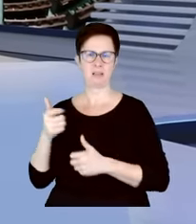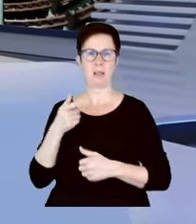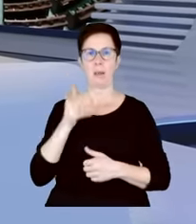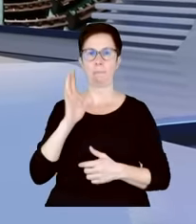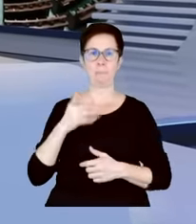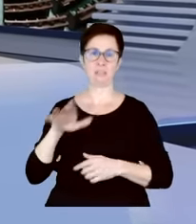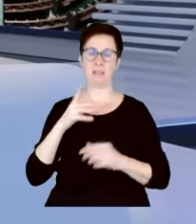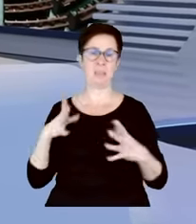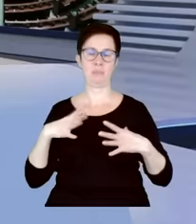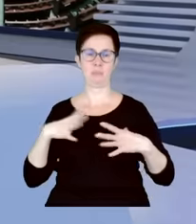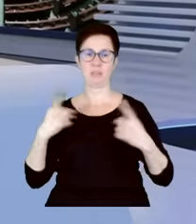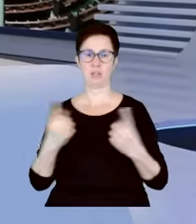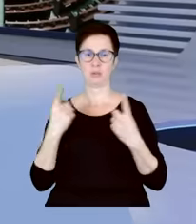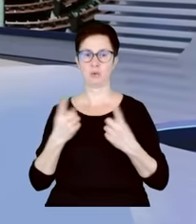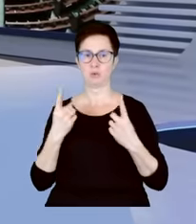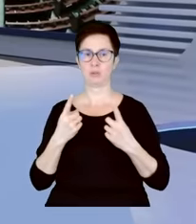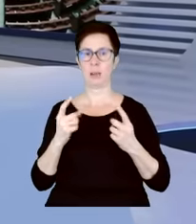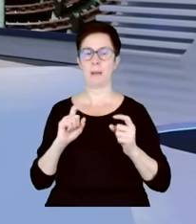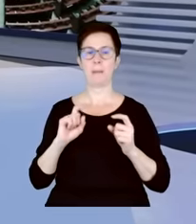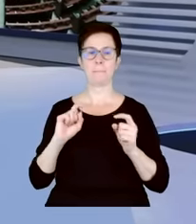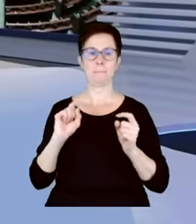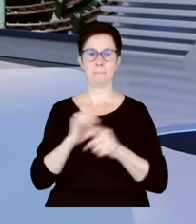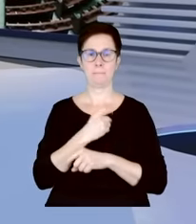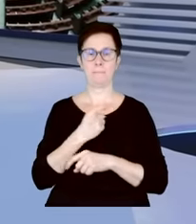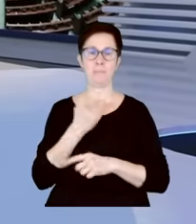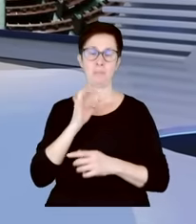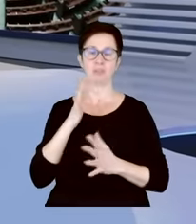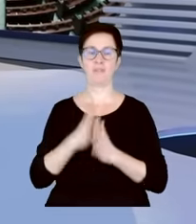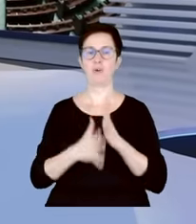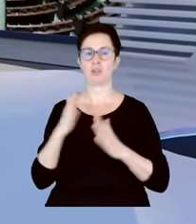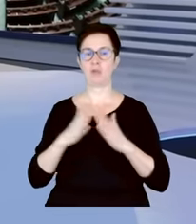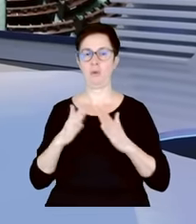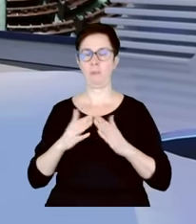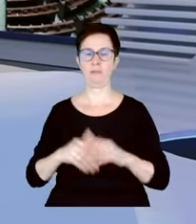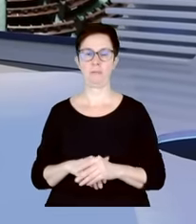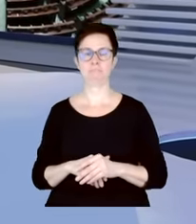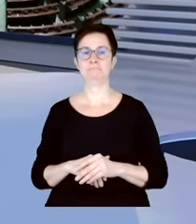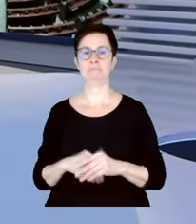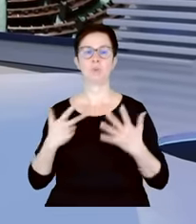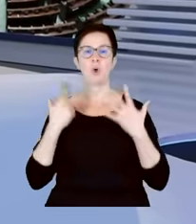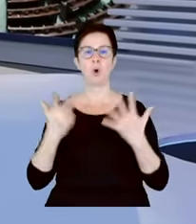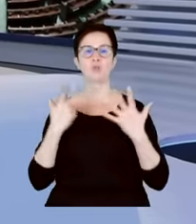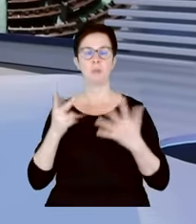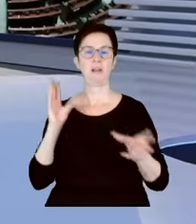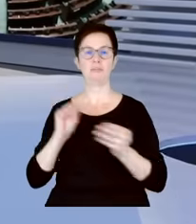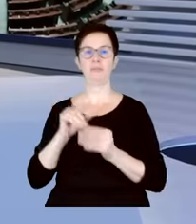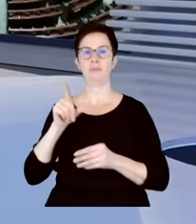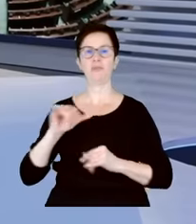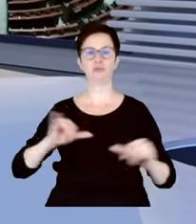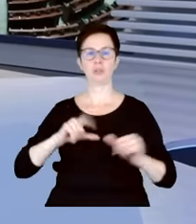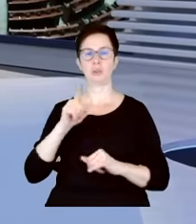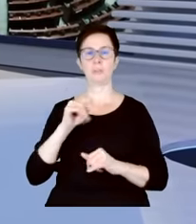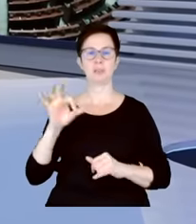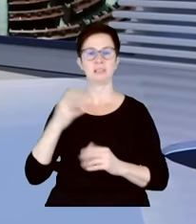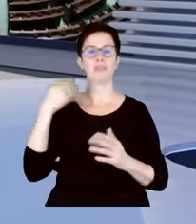sytuacji, że państwo pograżą się domowej. czym pani zacznik i pani poseł zaskoczeni? Przez 8 lat rządów Prawa i Sprawiedliwości ówczesna opozycja